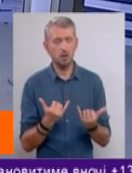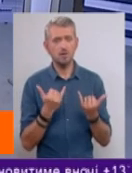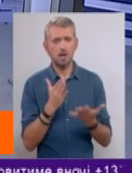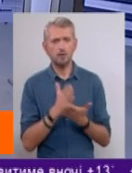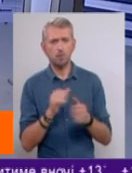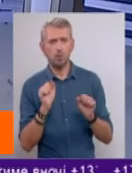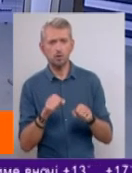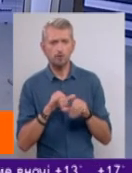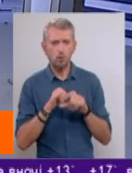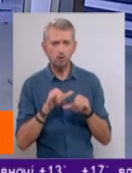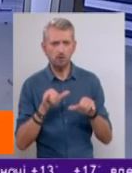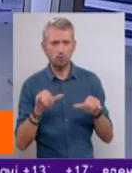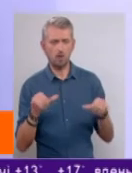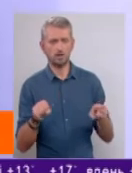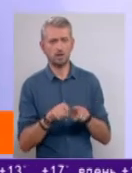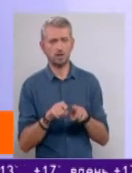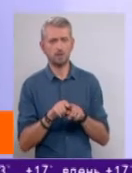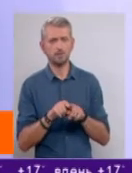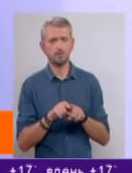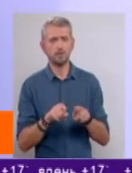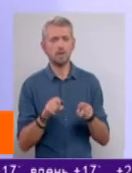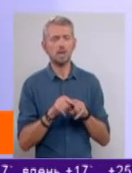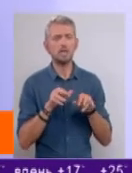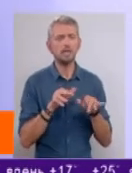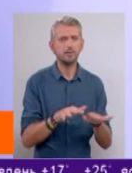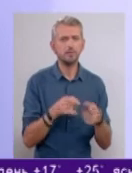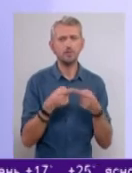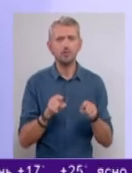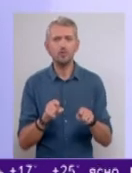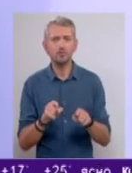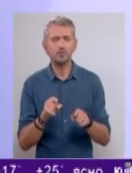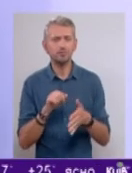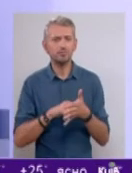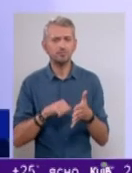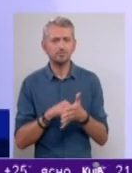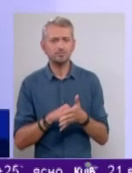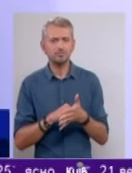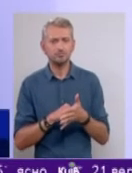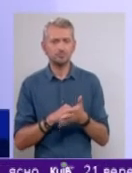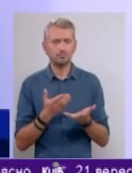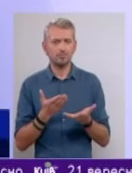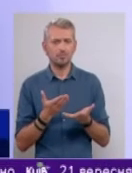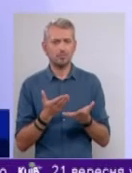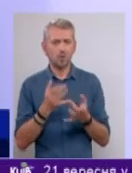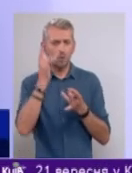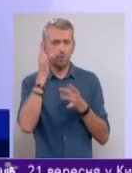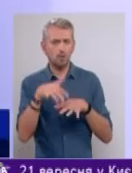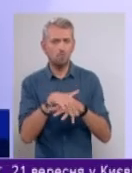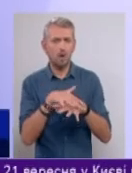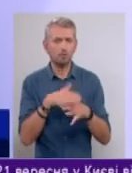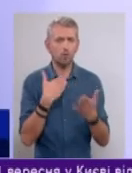є можливість культивувати такі дії і, власне, інші. рахунок культури, масової